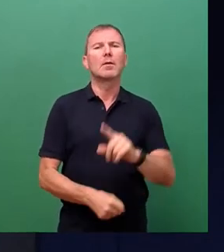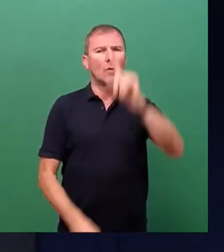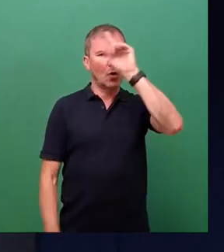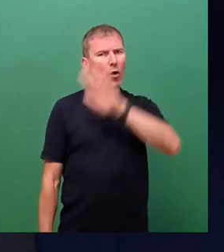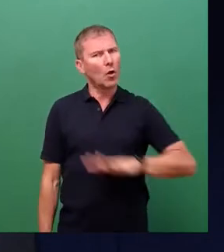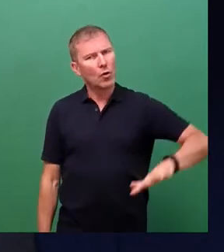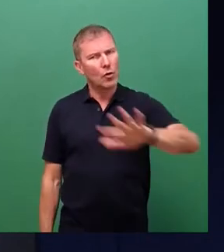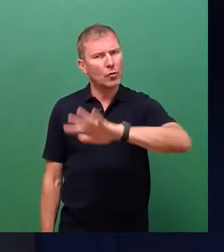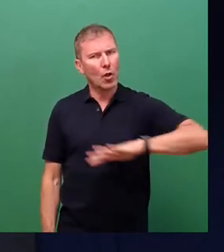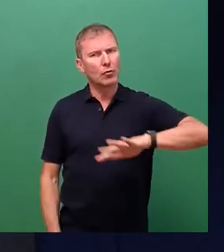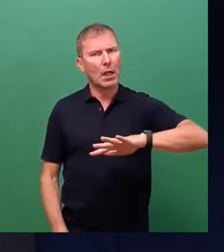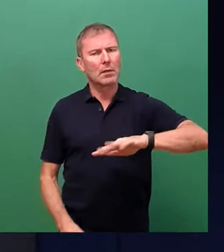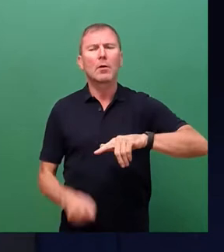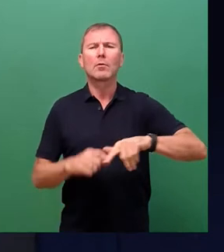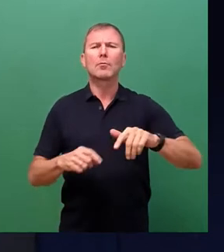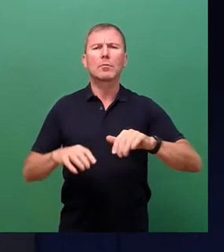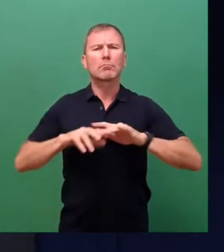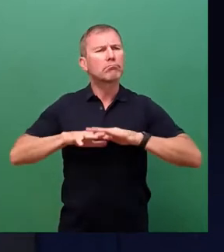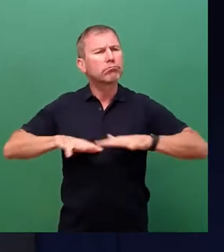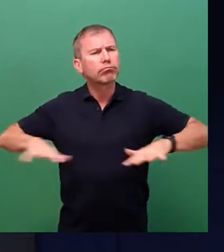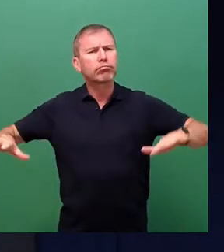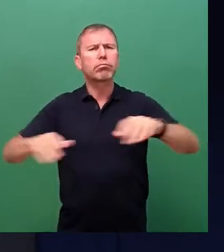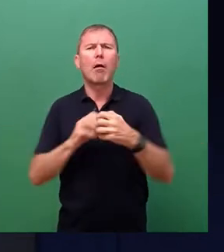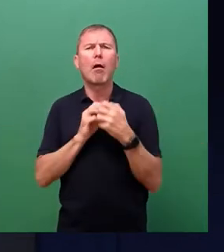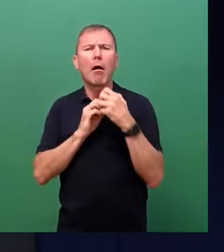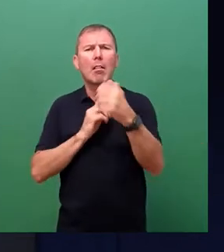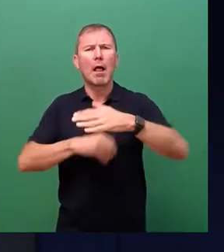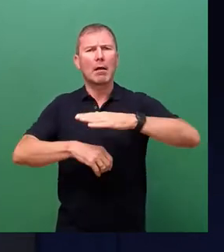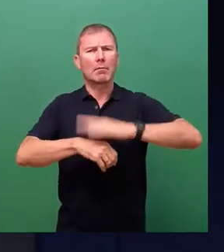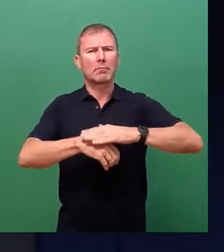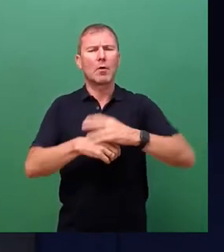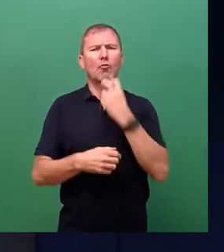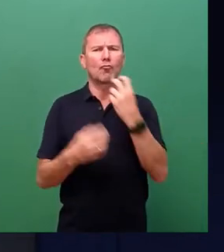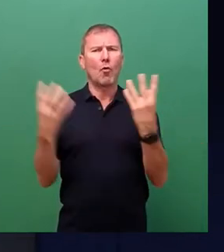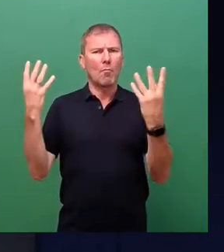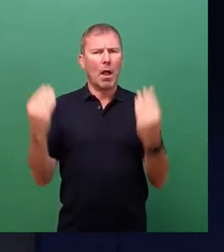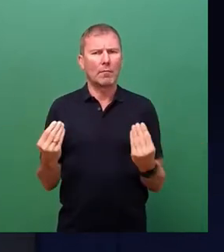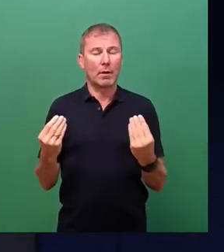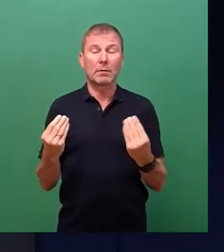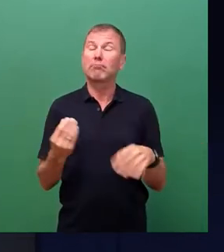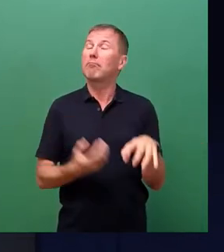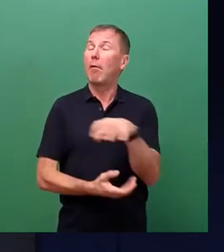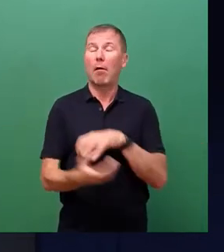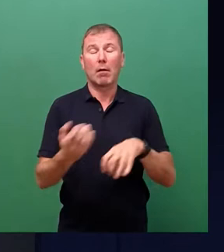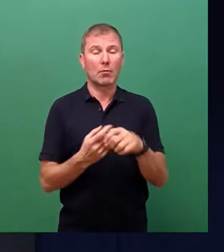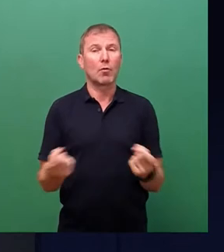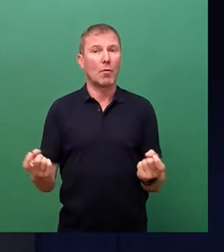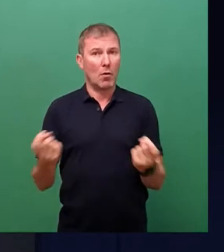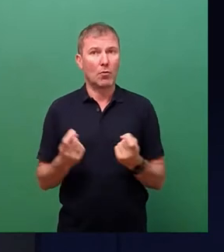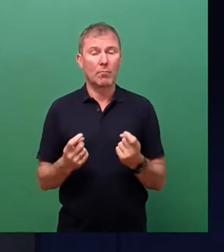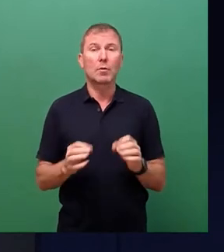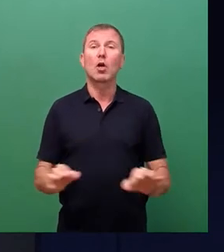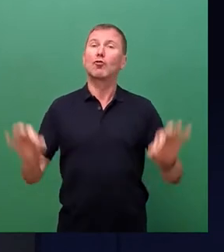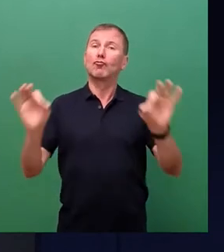großflächigen, langfristigen Stromausfall eine Katastrophe eintritt, höher als jede